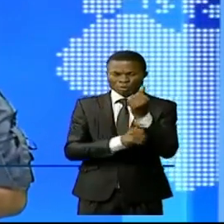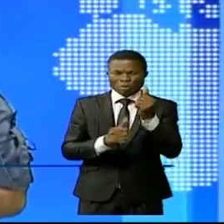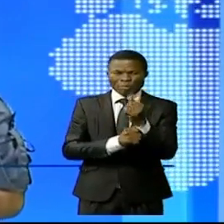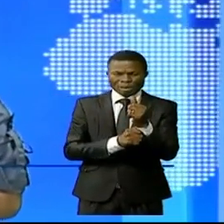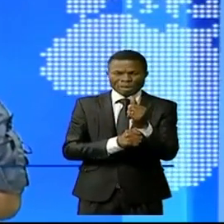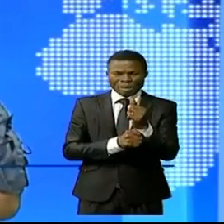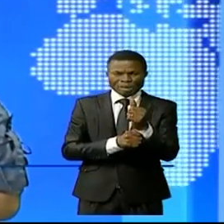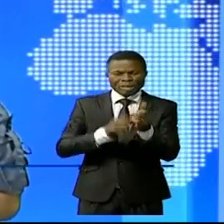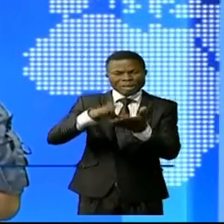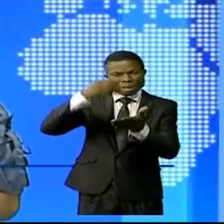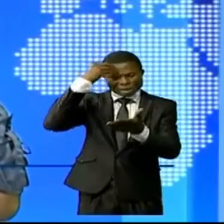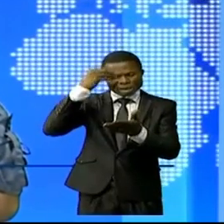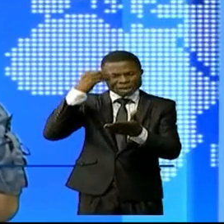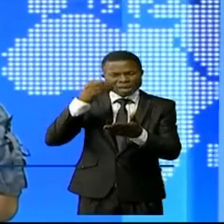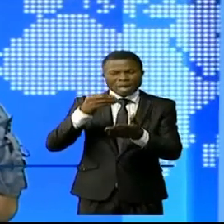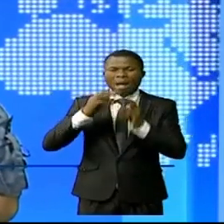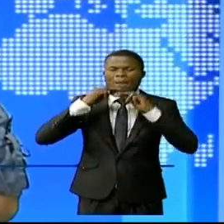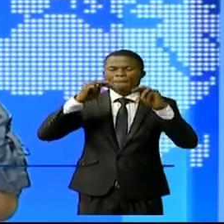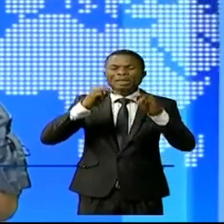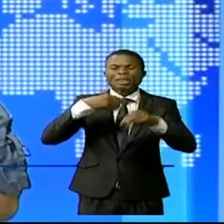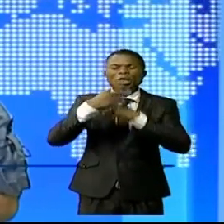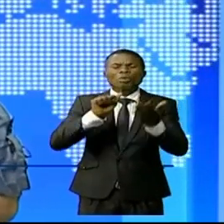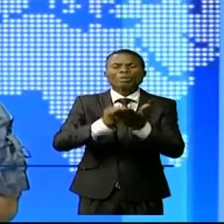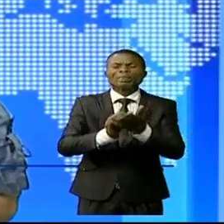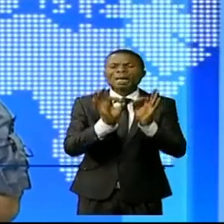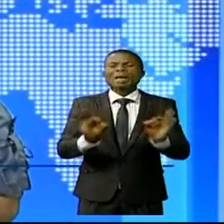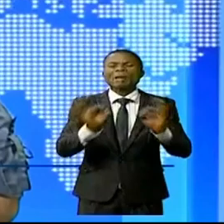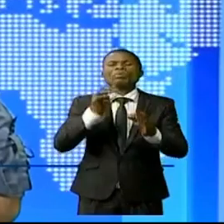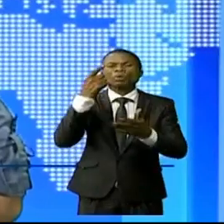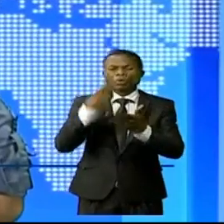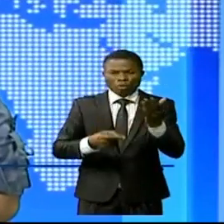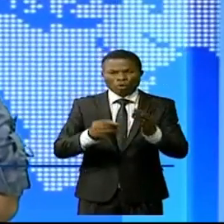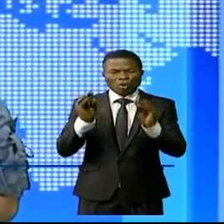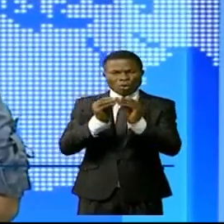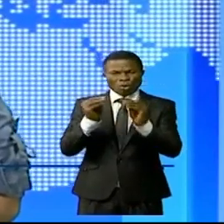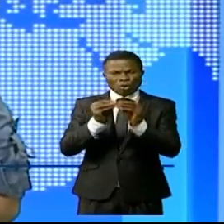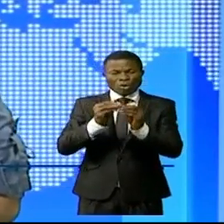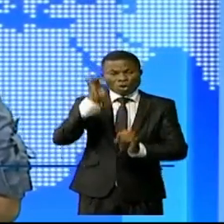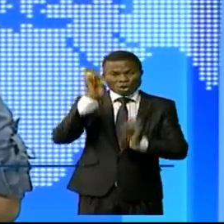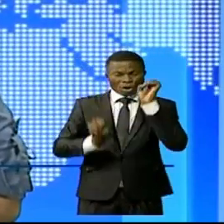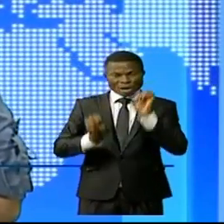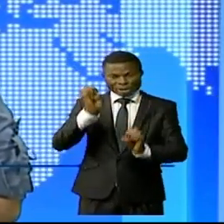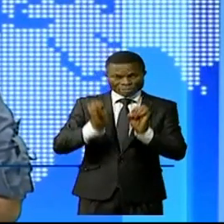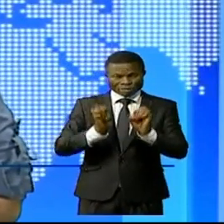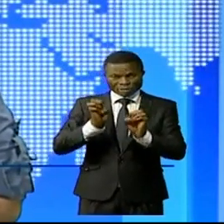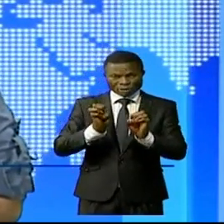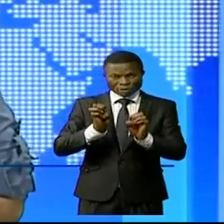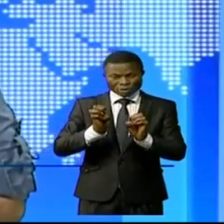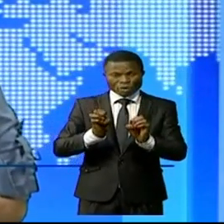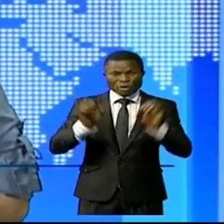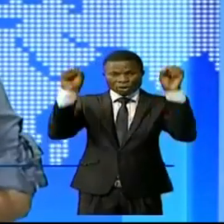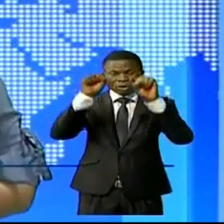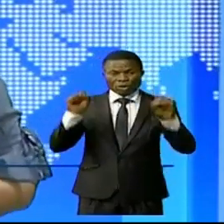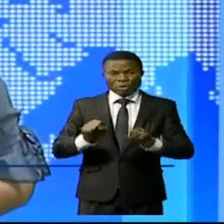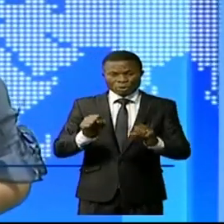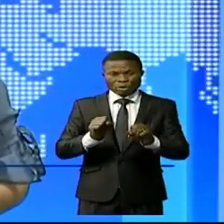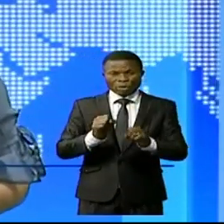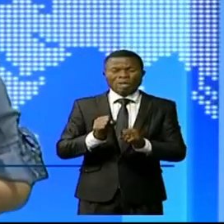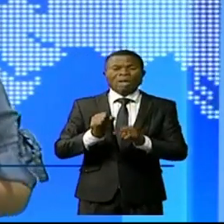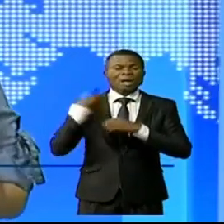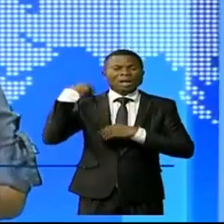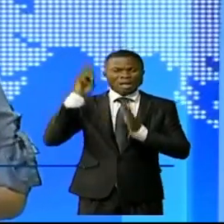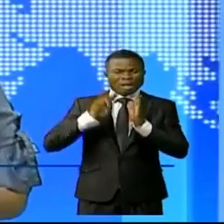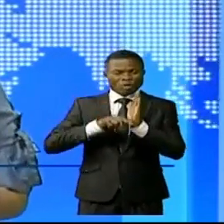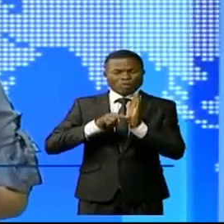de l'impact du message lancé d'où la TEMU de l'atelier d'évaluation de l'écosystème impliquant le gouvernement